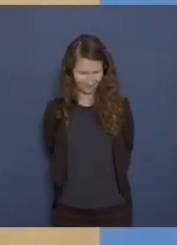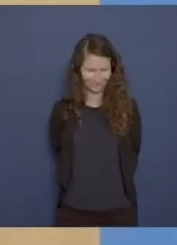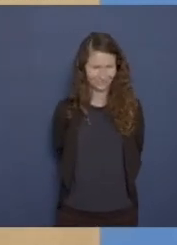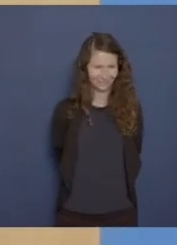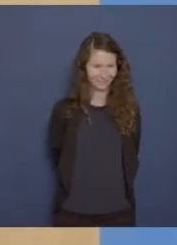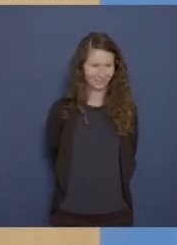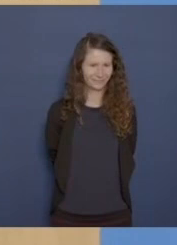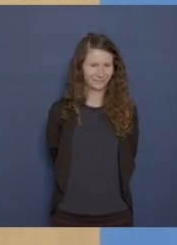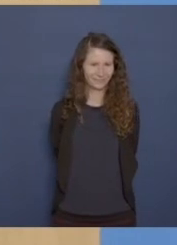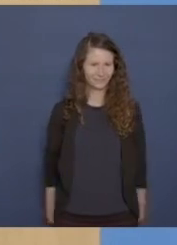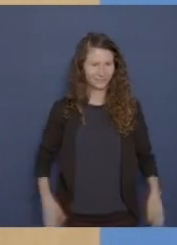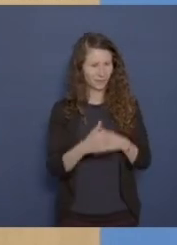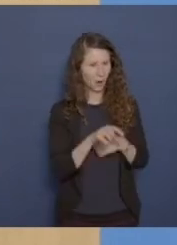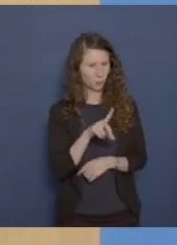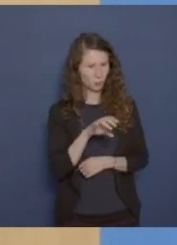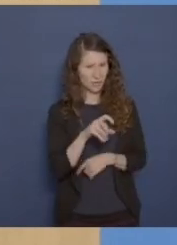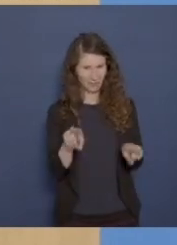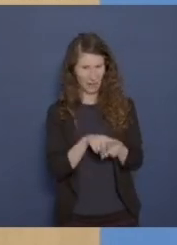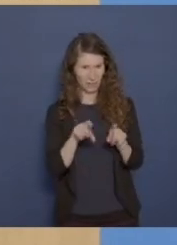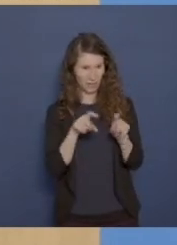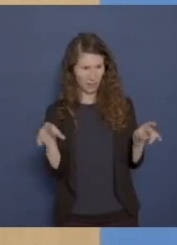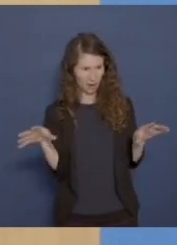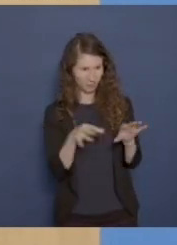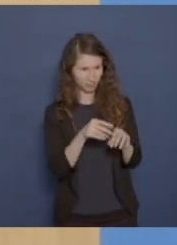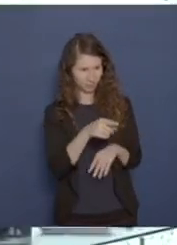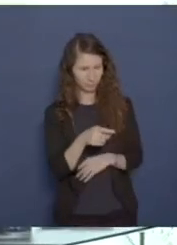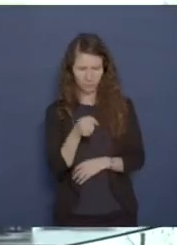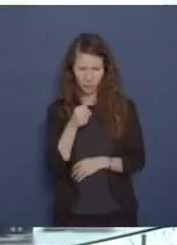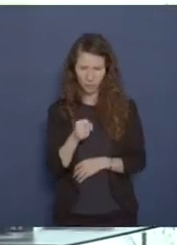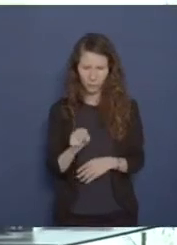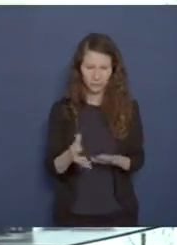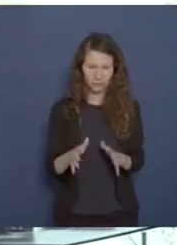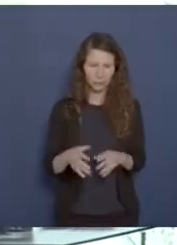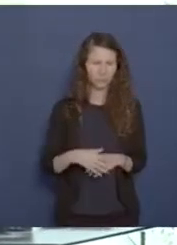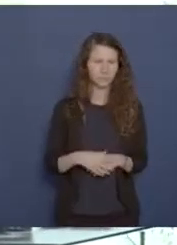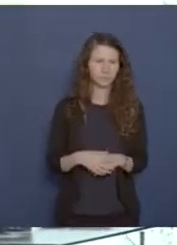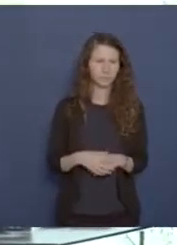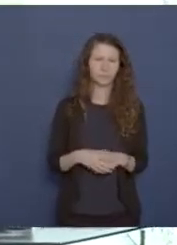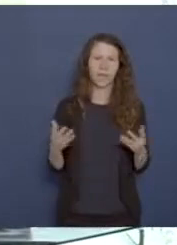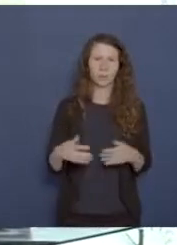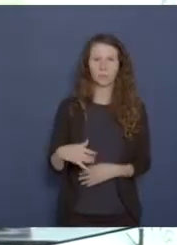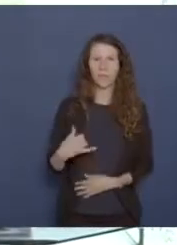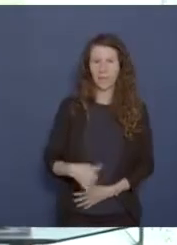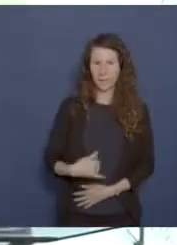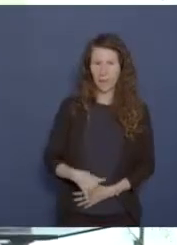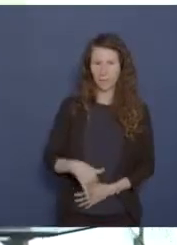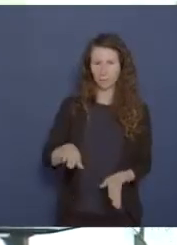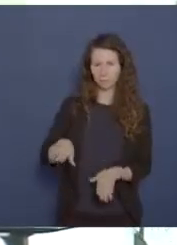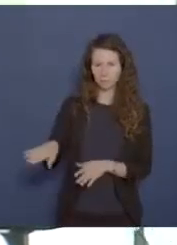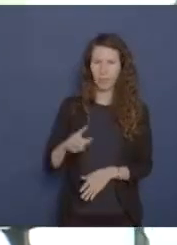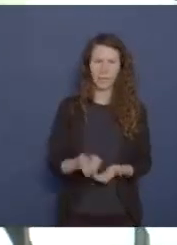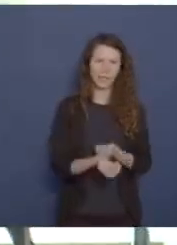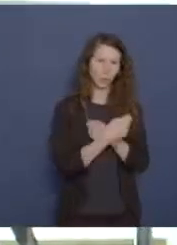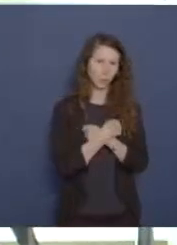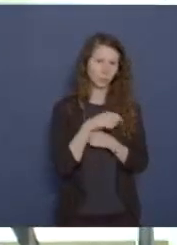Das ist noch nicht an, oder? ist, ja, jetzt. Ja, abgesehen vom Jemen ist Ägypten ja auch